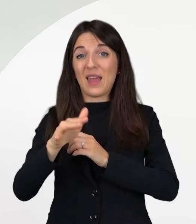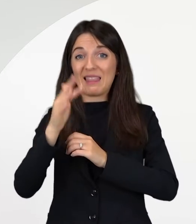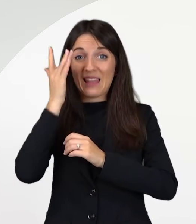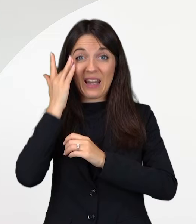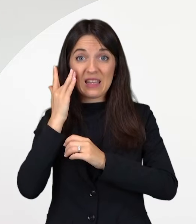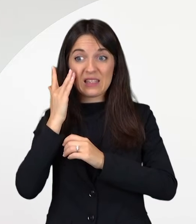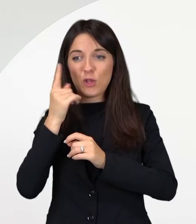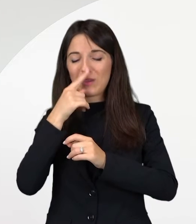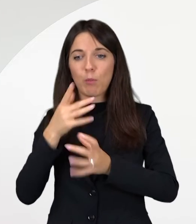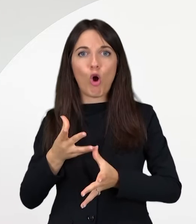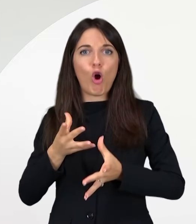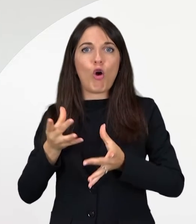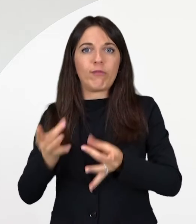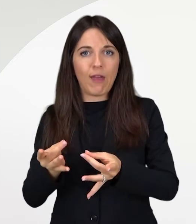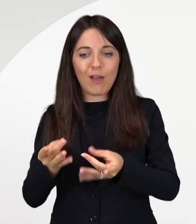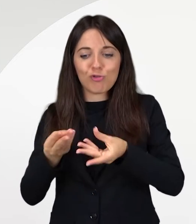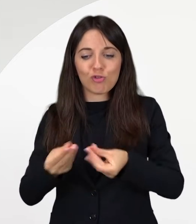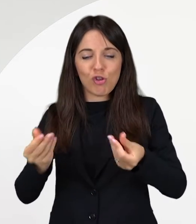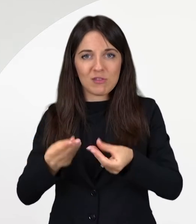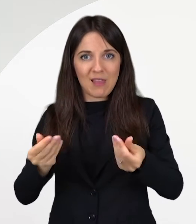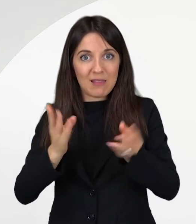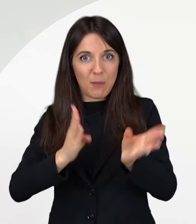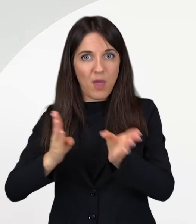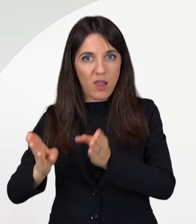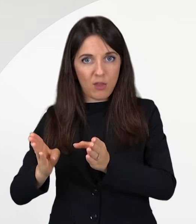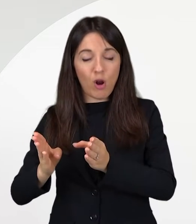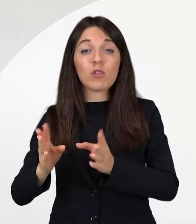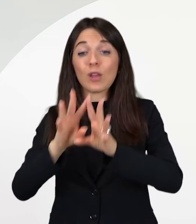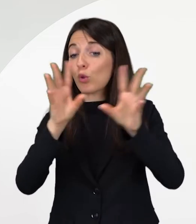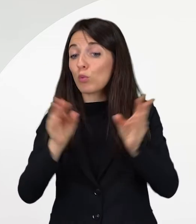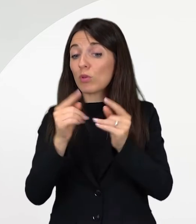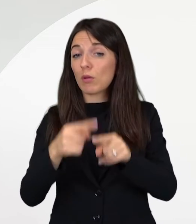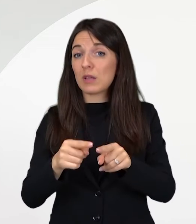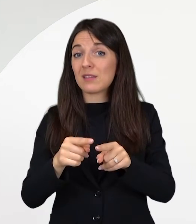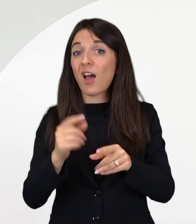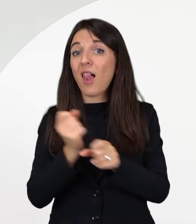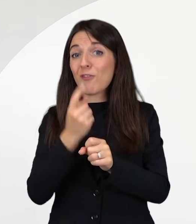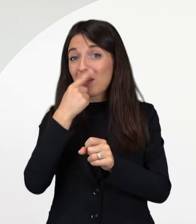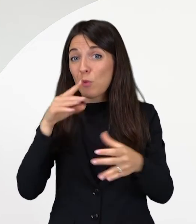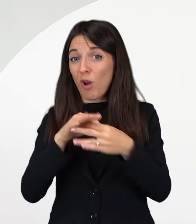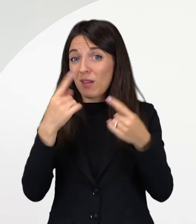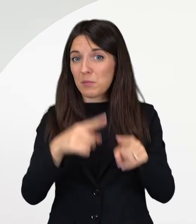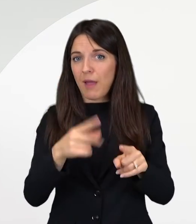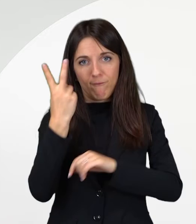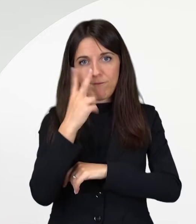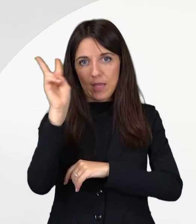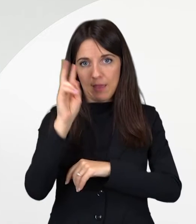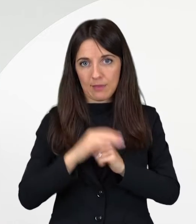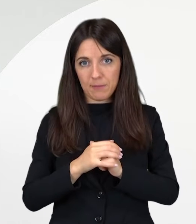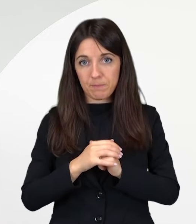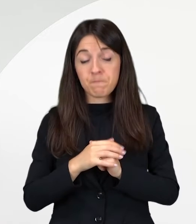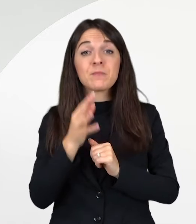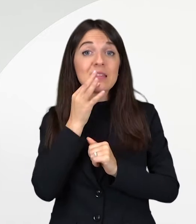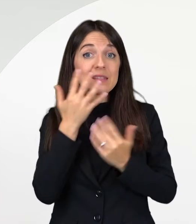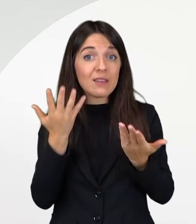o a rischio quelle che comportano il rischio di disposizione ad agenti biologici,